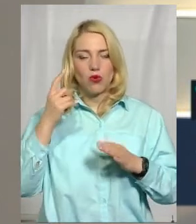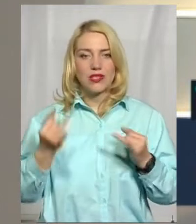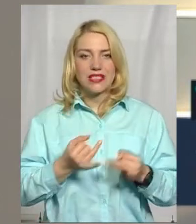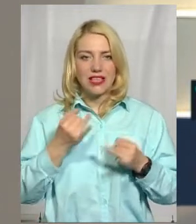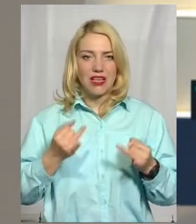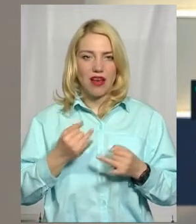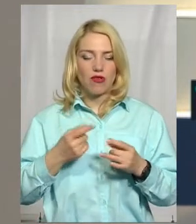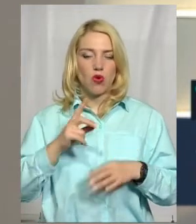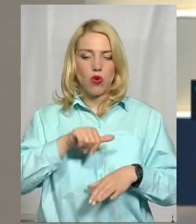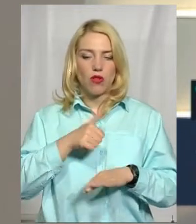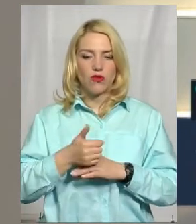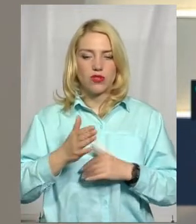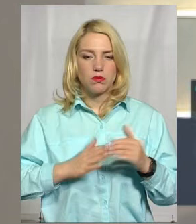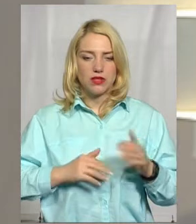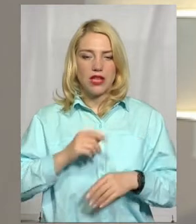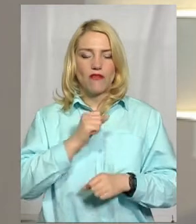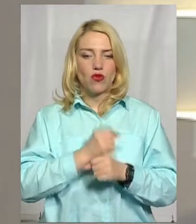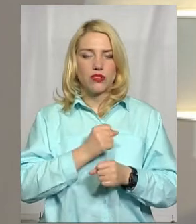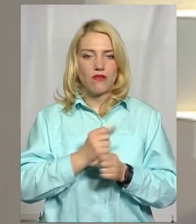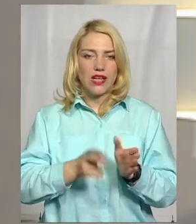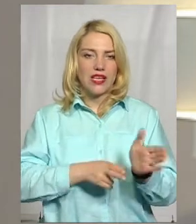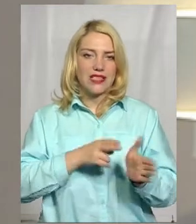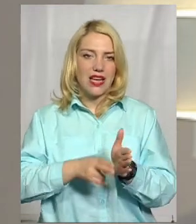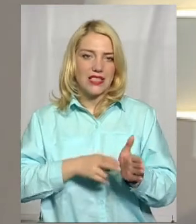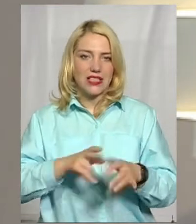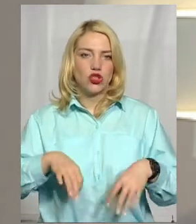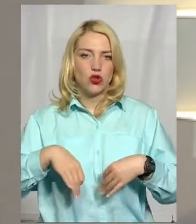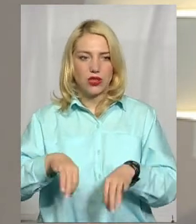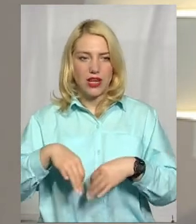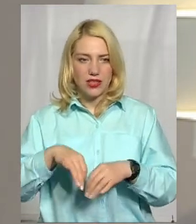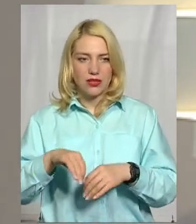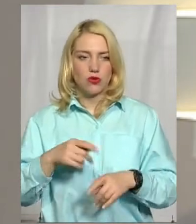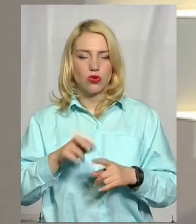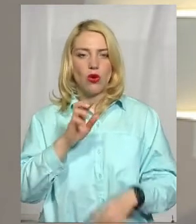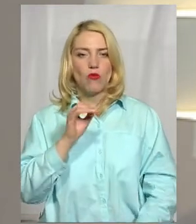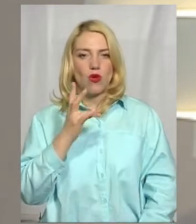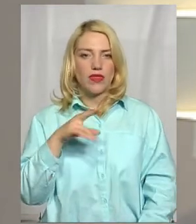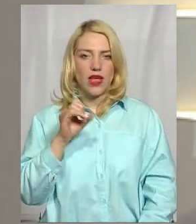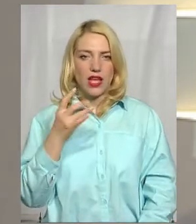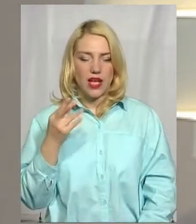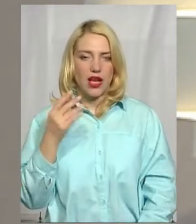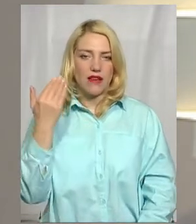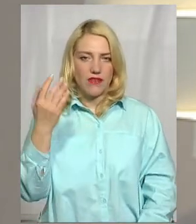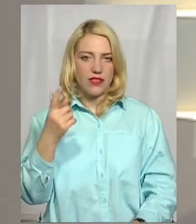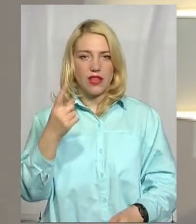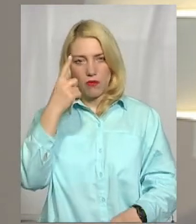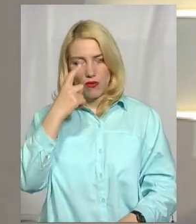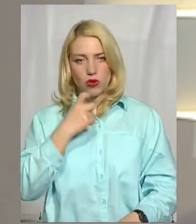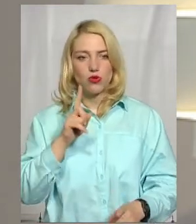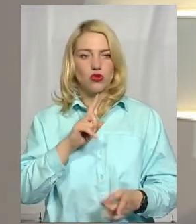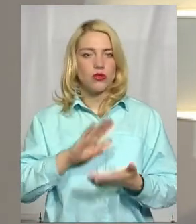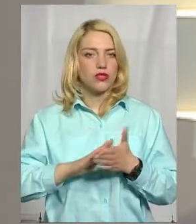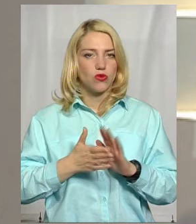з питань функціонування залізничного транспорту «Укрзалізниці» Владислава Бондаря, і він повідомив, що ситуація не